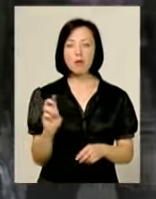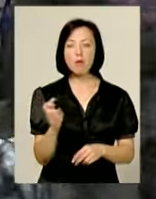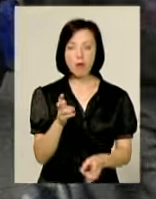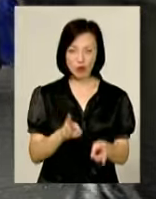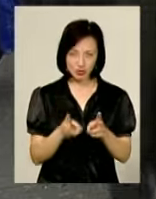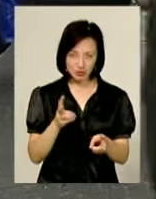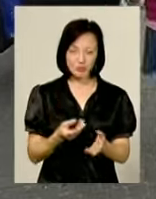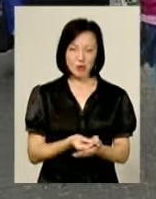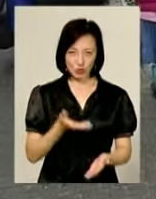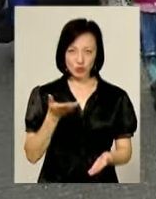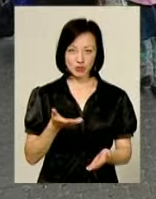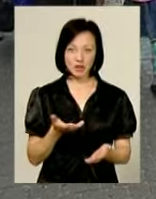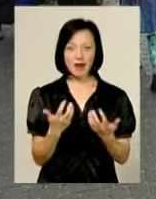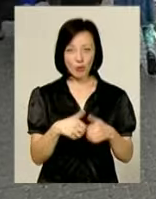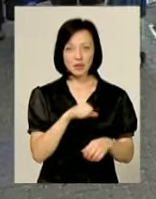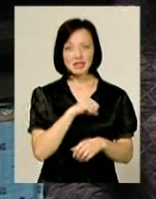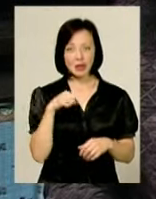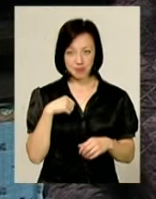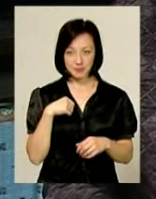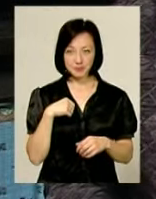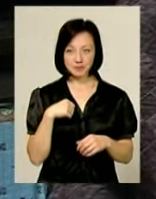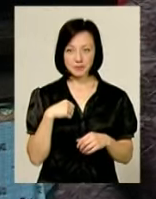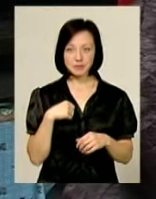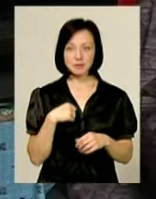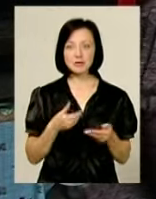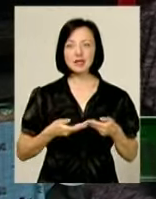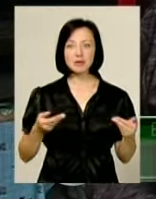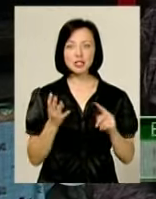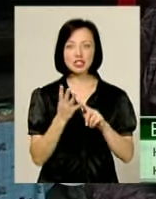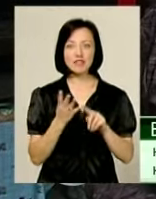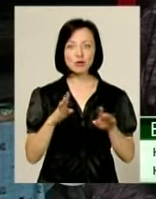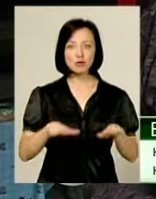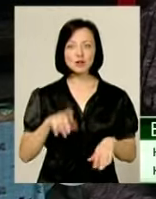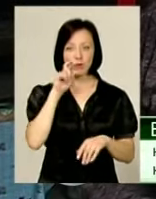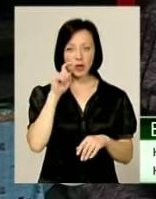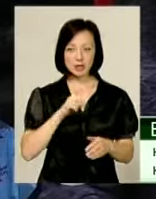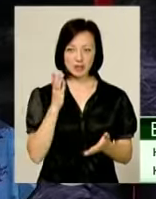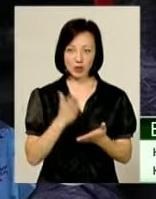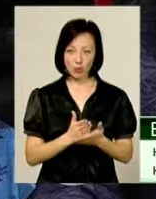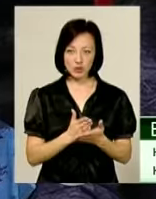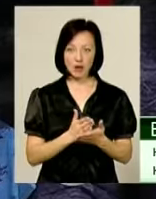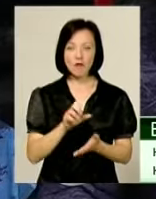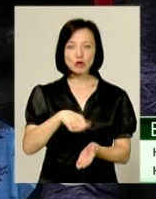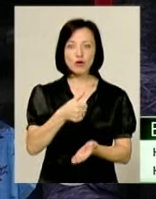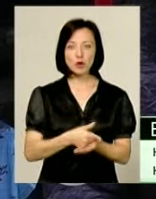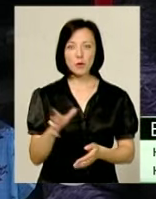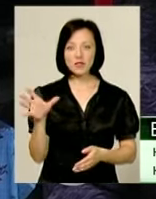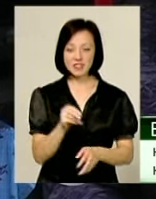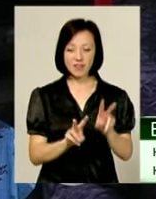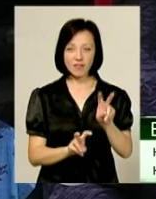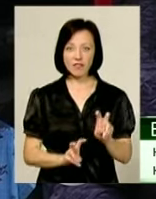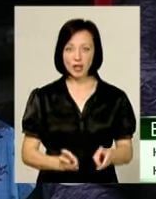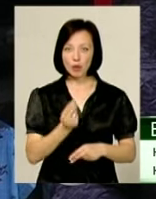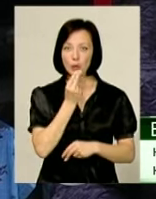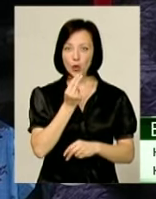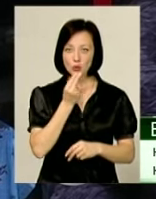відповідно, подорожчав. Рахуйте самі. «Ми на четвертому місці в Україні знаходимося. В основному всі види продукції